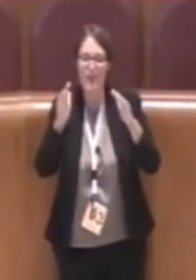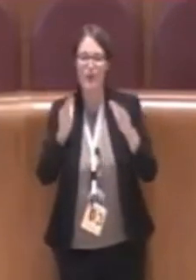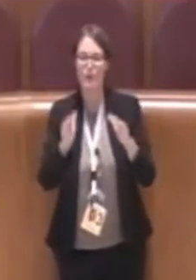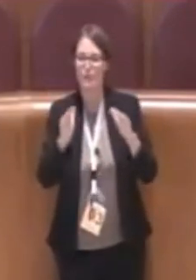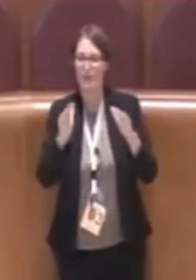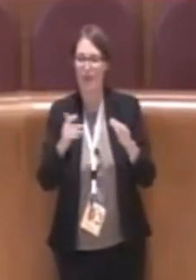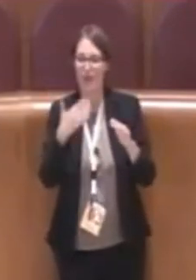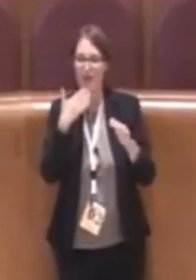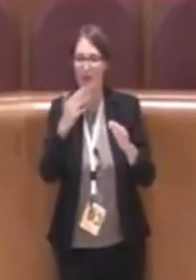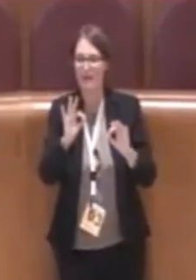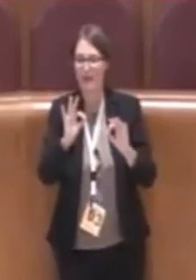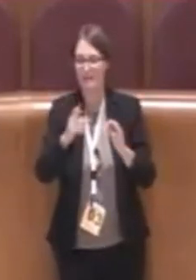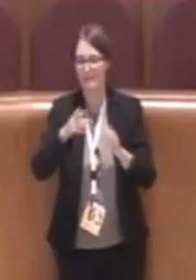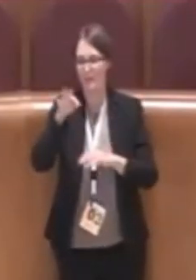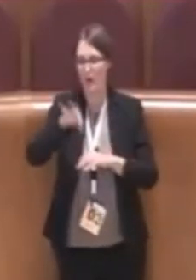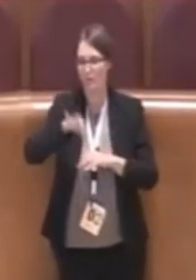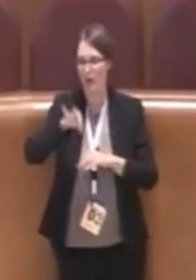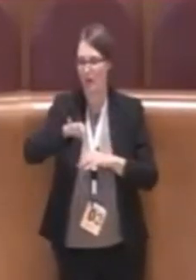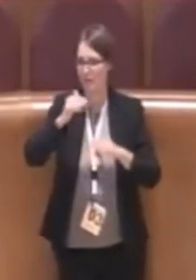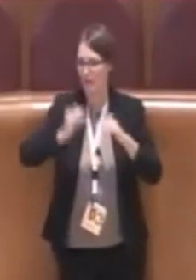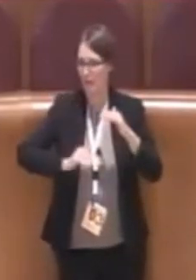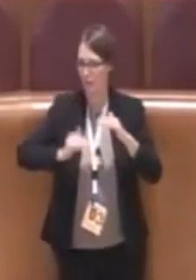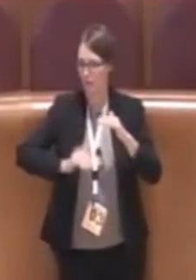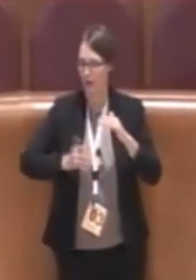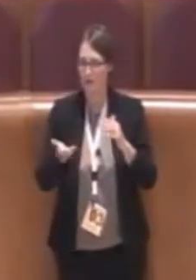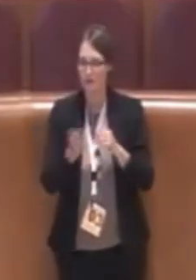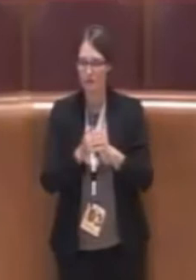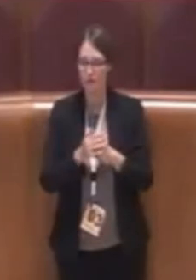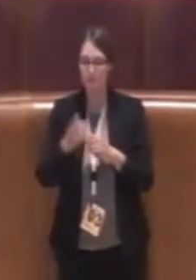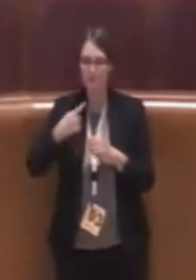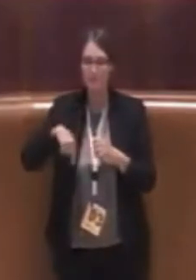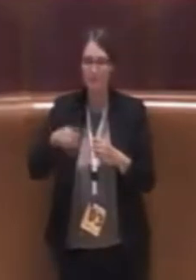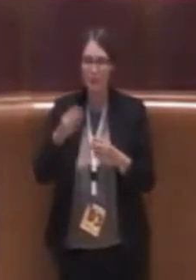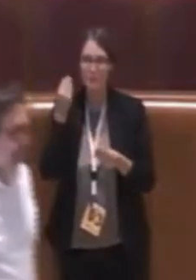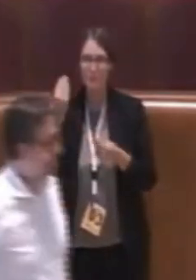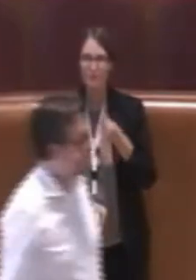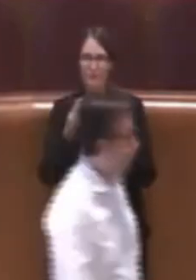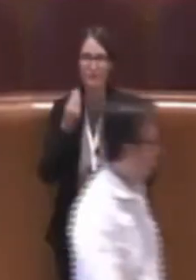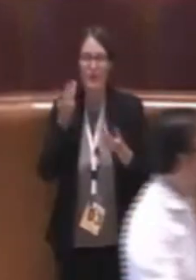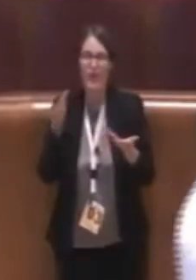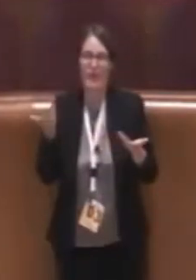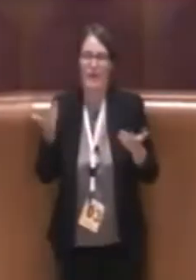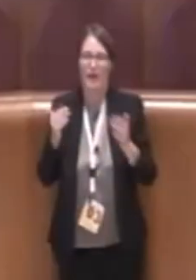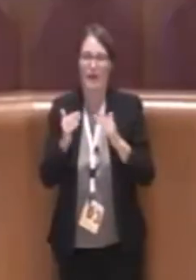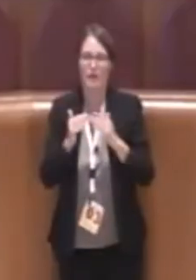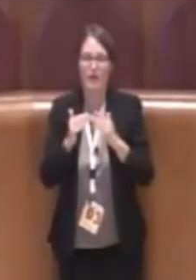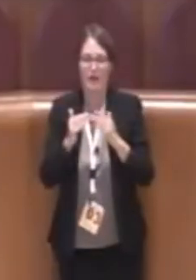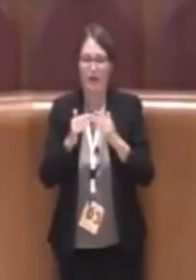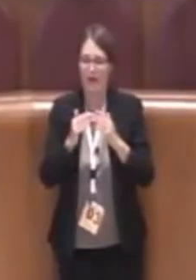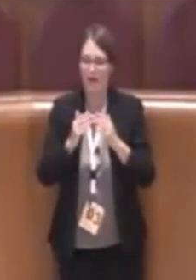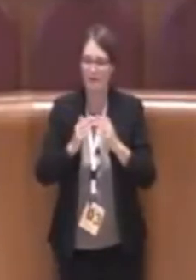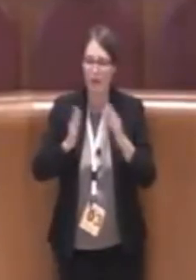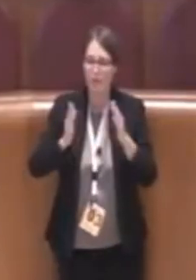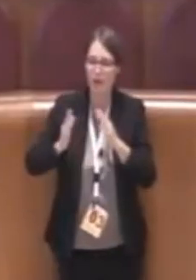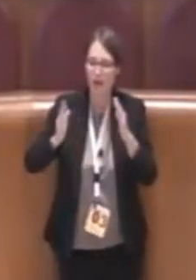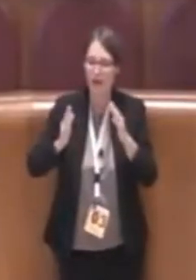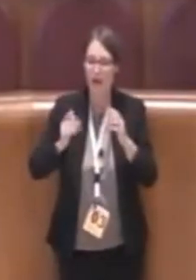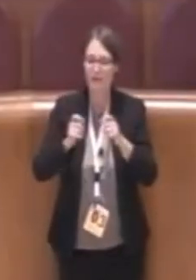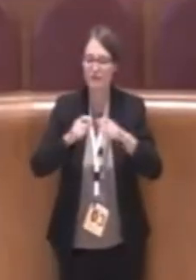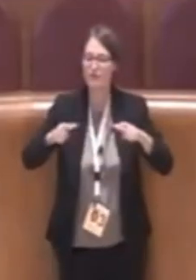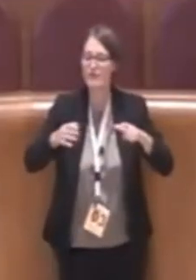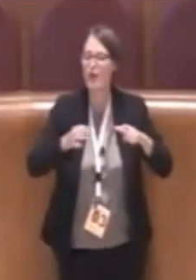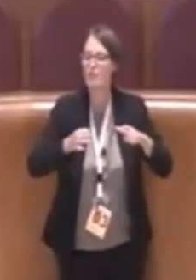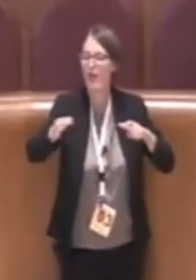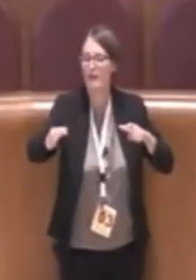Quindi noi ci siamo posti il problema appunto di non delocalizzare proprio perché vogliamo che i nuclei che